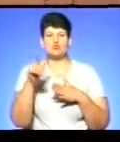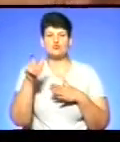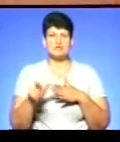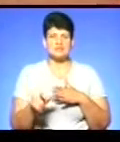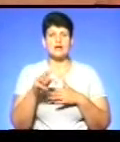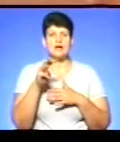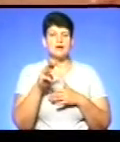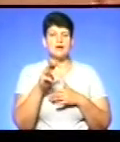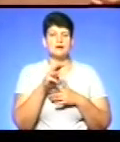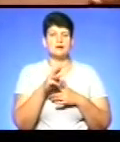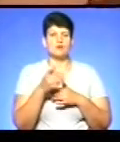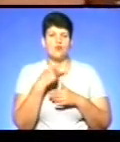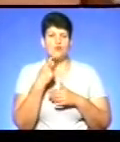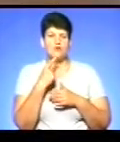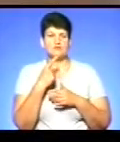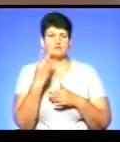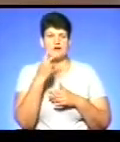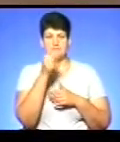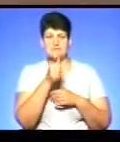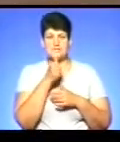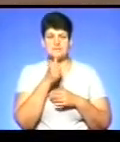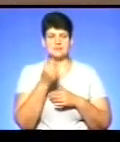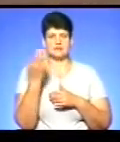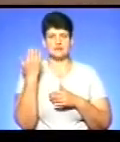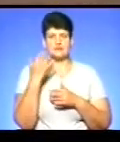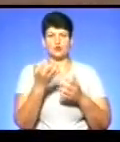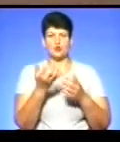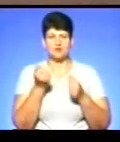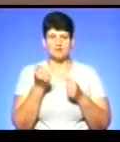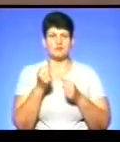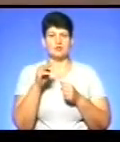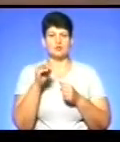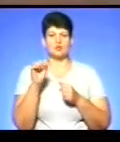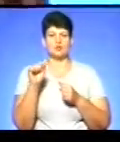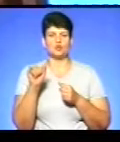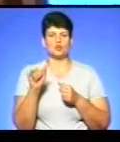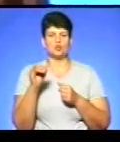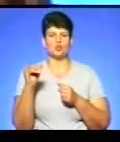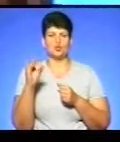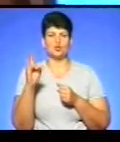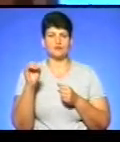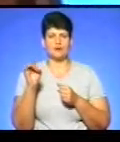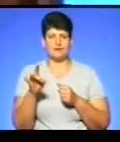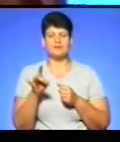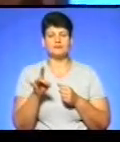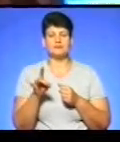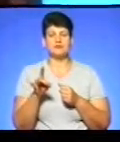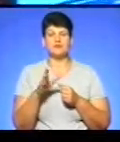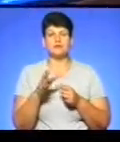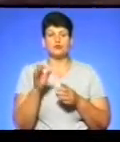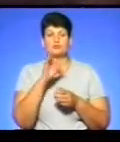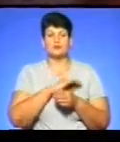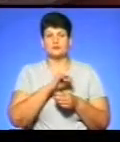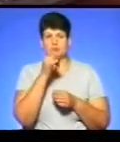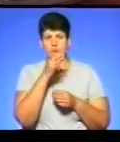Мігрія в гулі два місяці тому отримала в подарунок від дітей тюнер Т2 для цифрового телебачення. Пристроєм жінка не може користуватися,